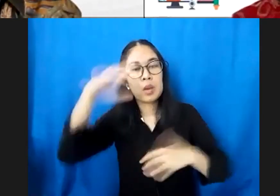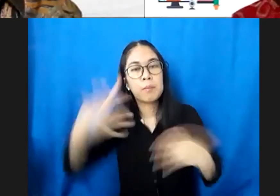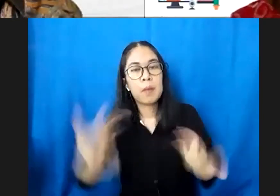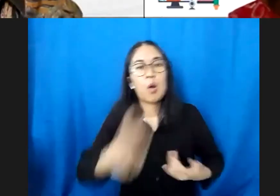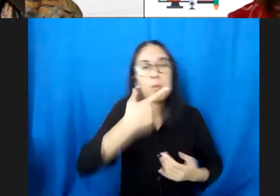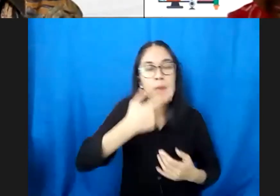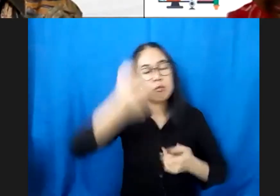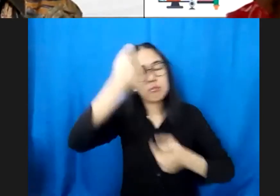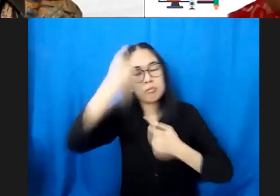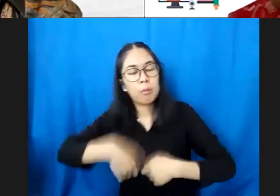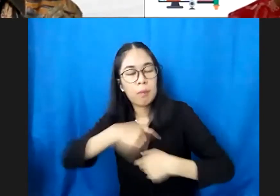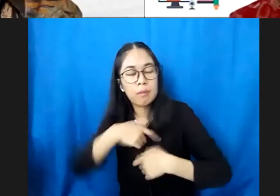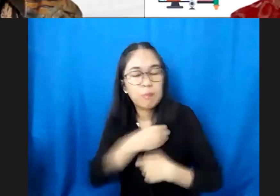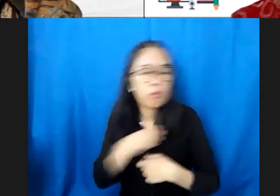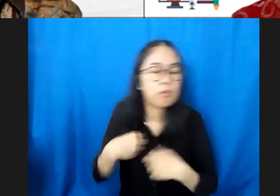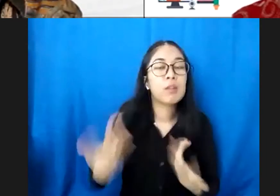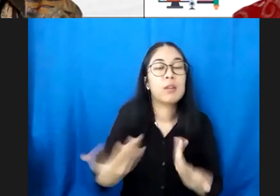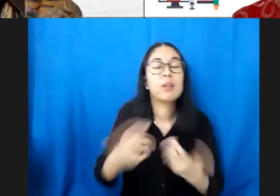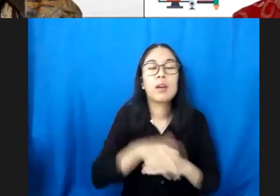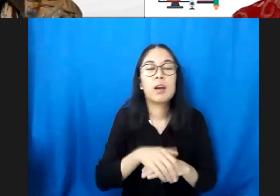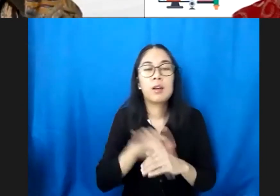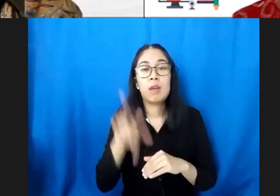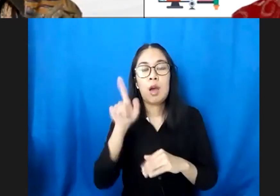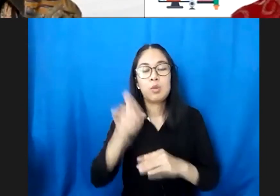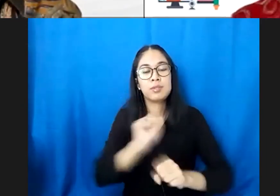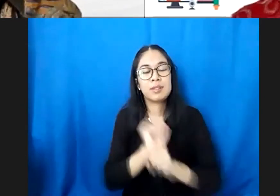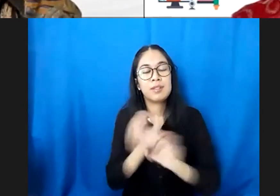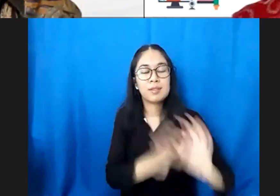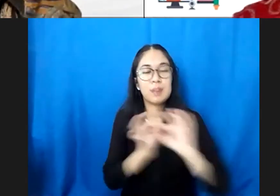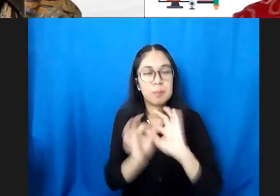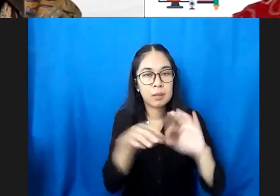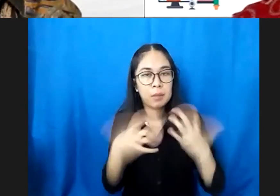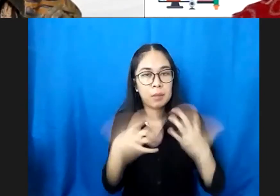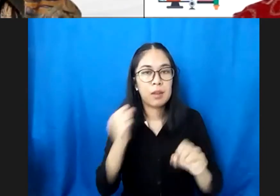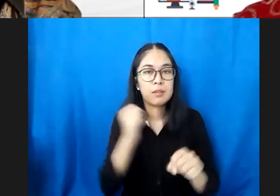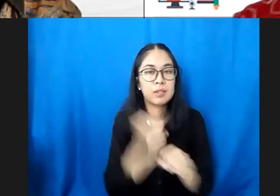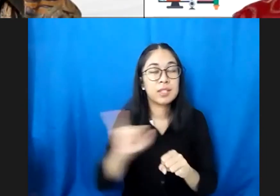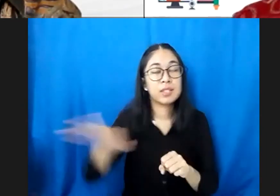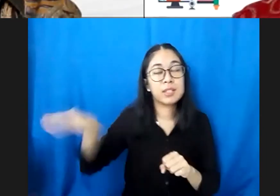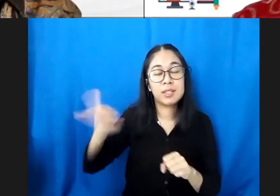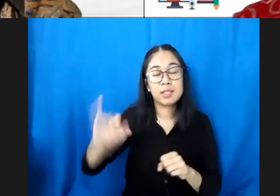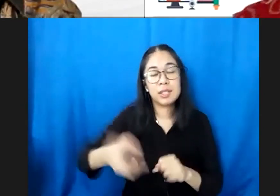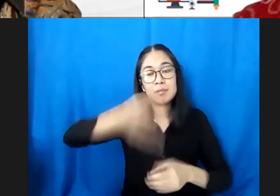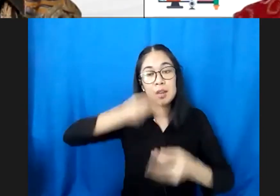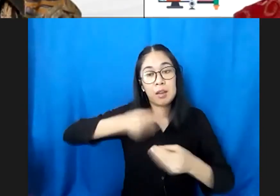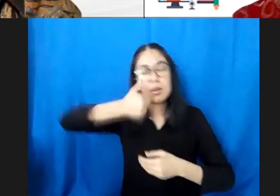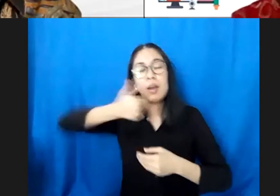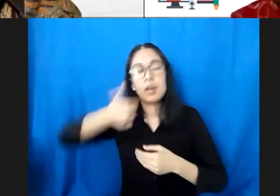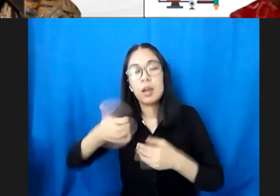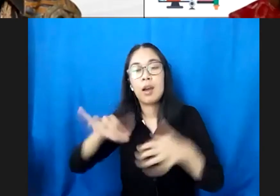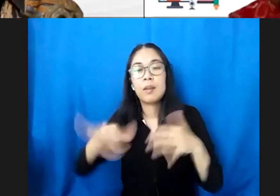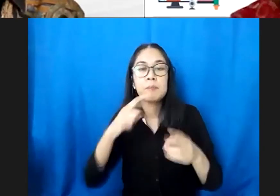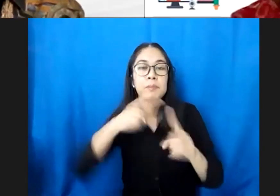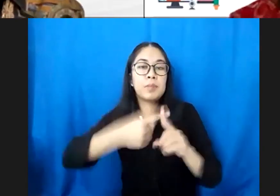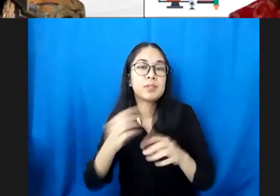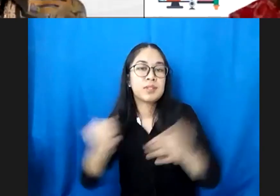bekerjasama di dalam meningkatkan untuk gisi dan kesehatan bukan hanya gisi tadi disambutkan bahwa